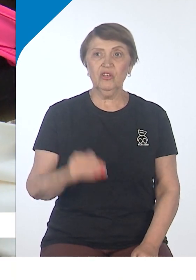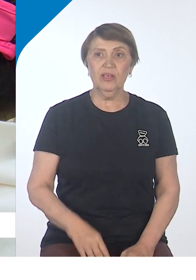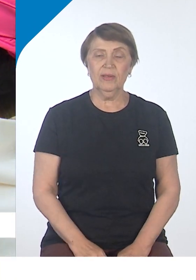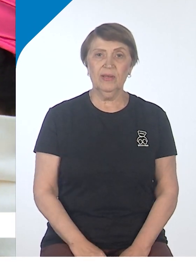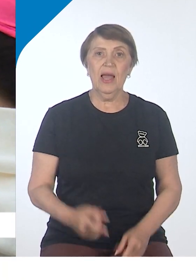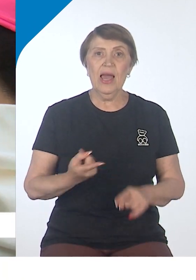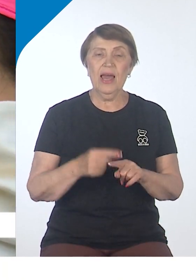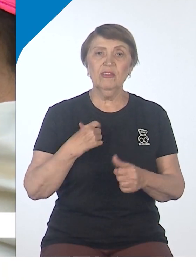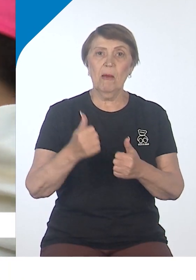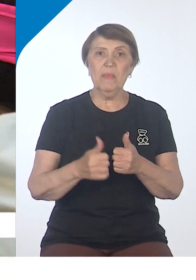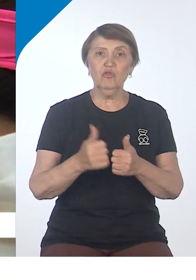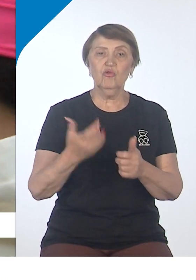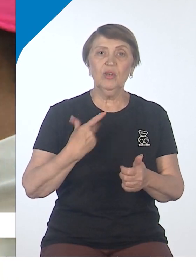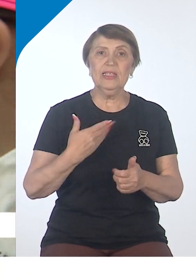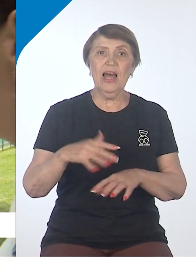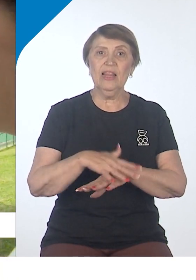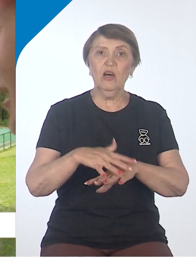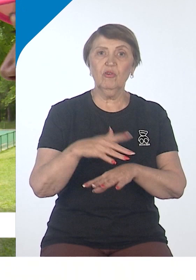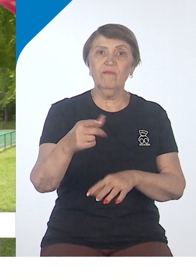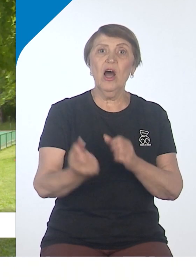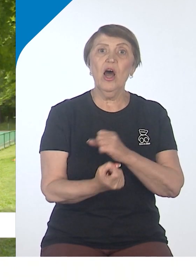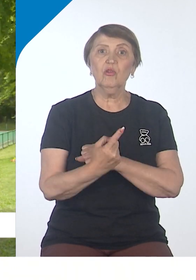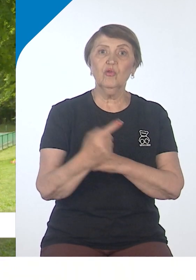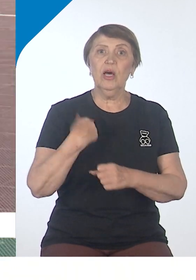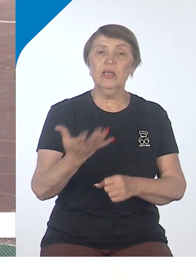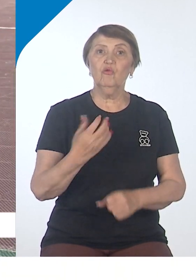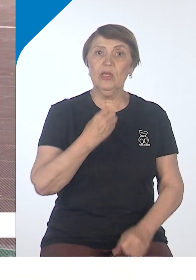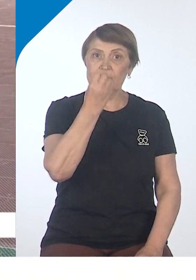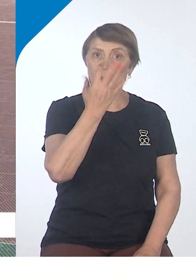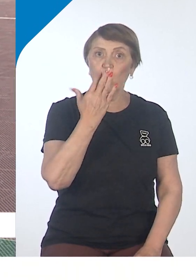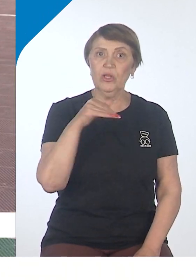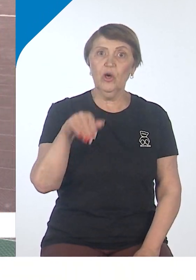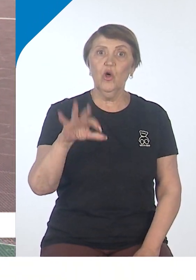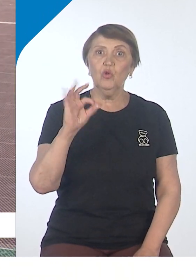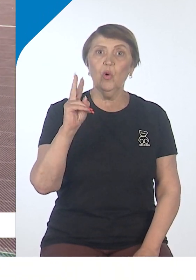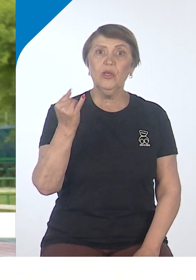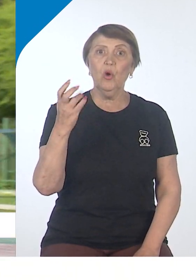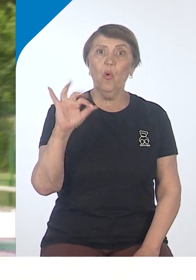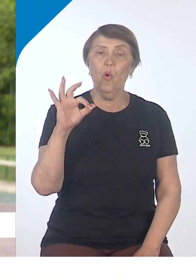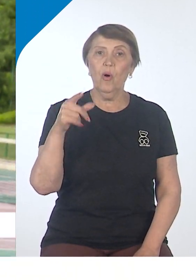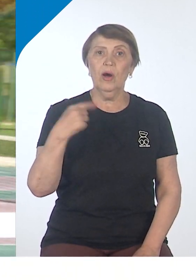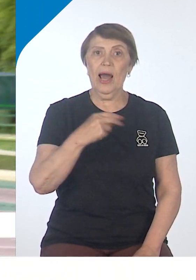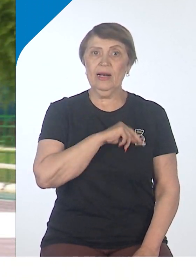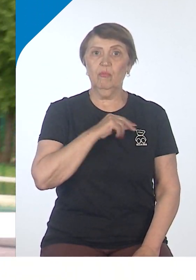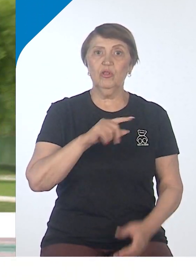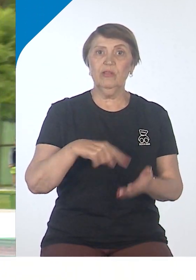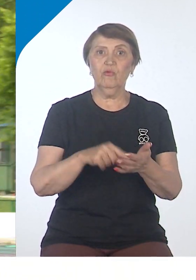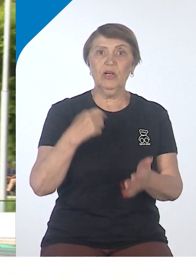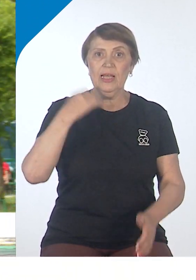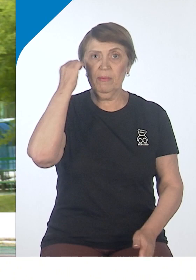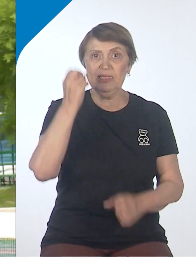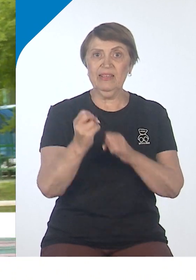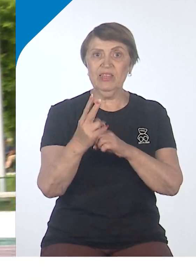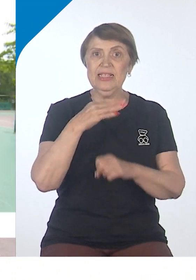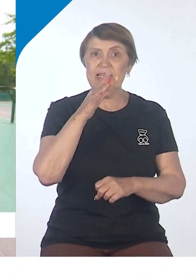международный тренер. А вы откуда? Я из Японии, из Токио. Ямаза Кисатора из Токио работает в Хабаровске 12 лет.